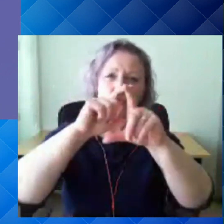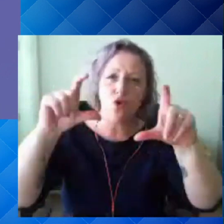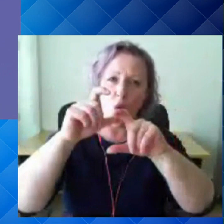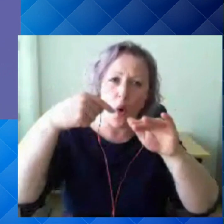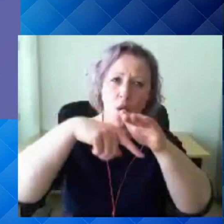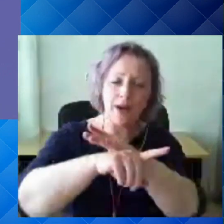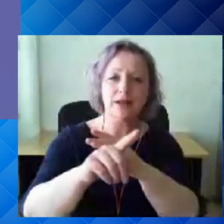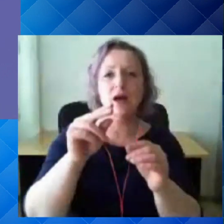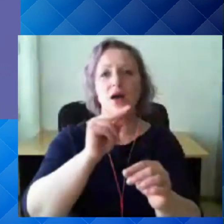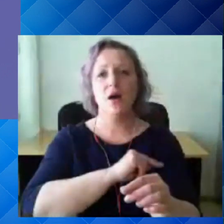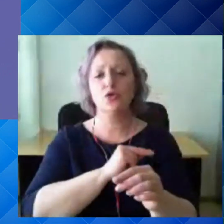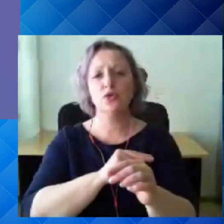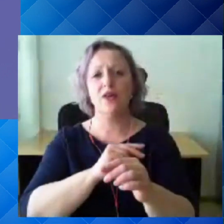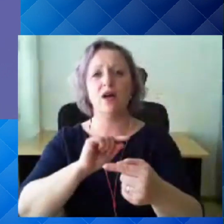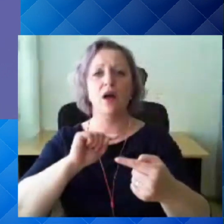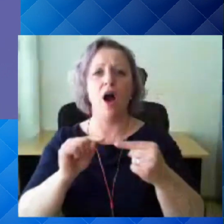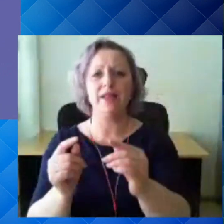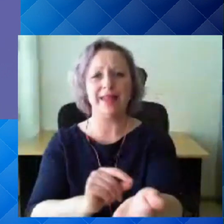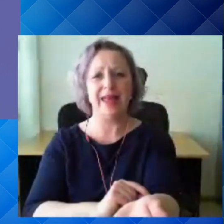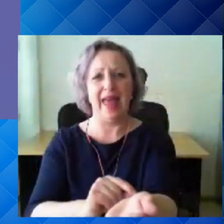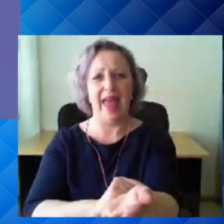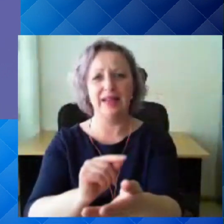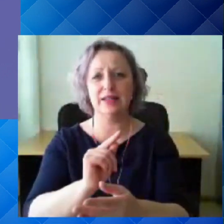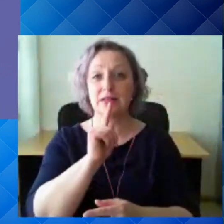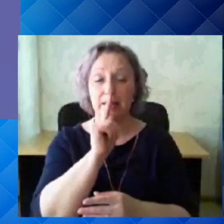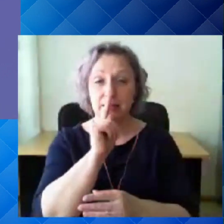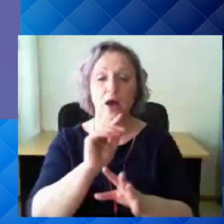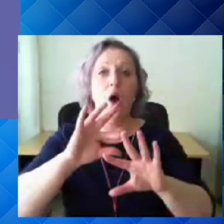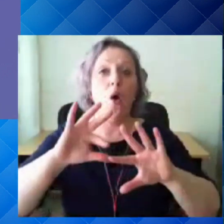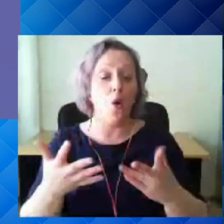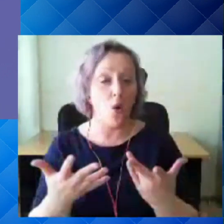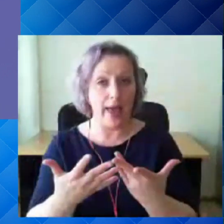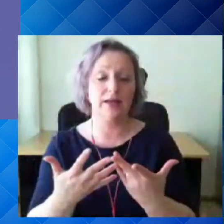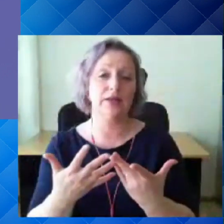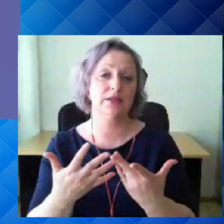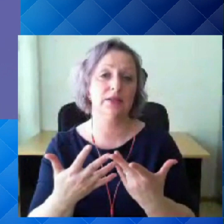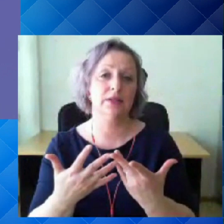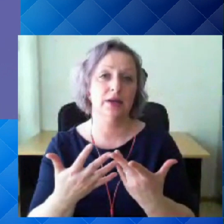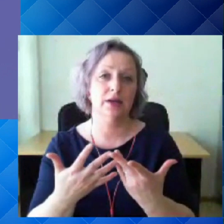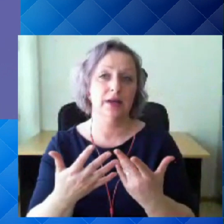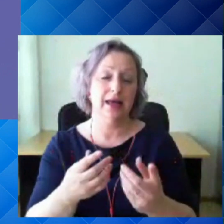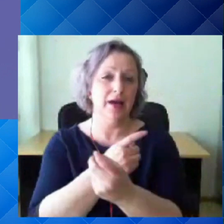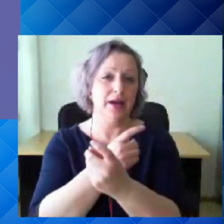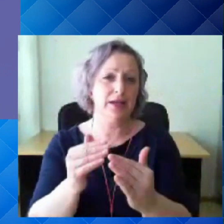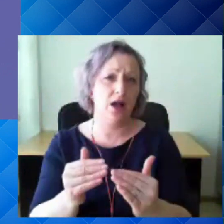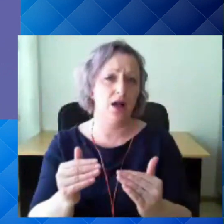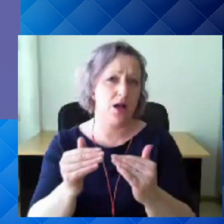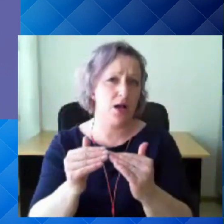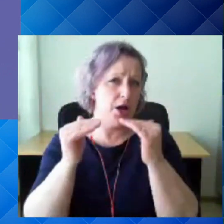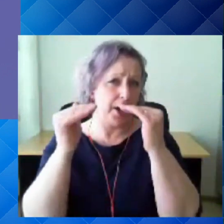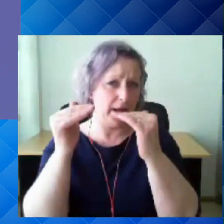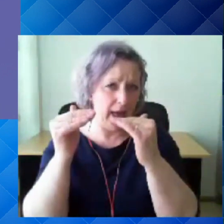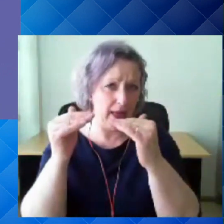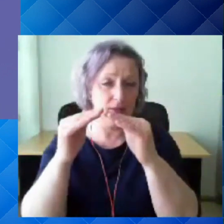antigenideest kaks korda nädalas selleks, et selles kõige riski perioodis avastada varakult võimalikult